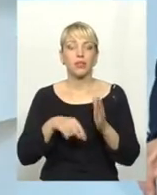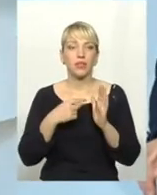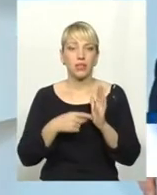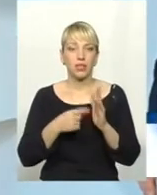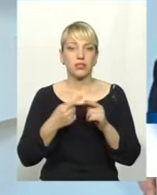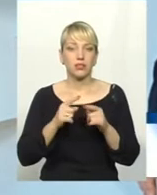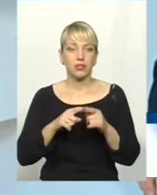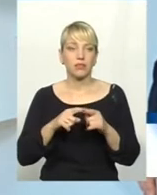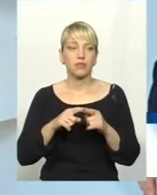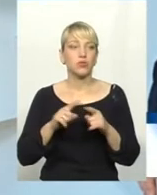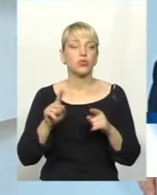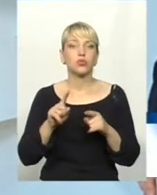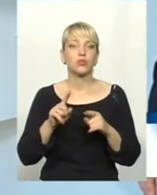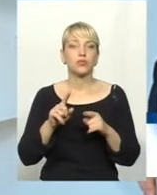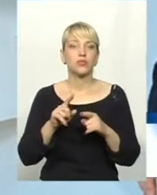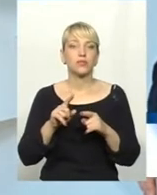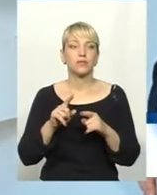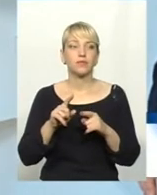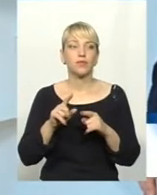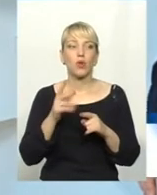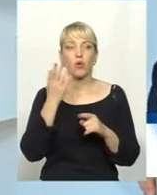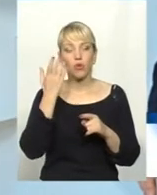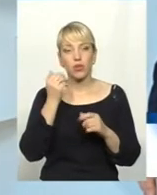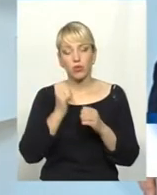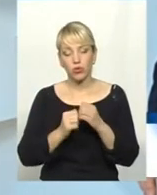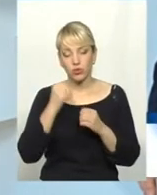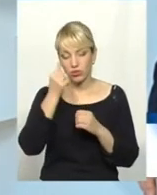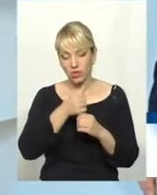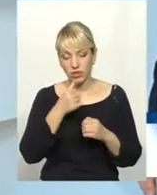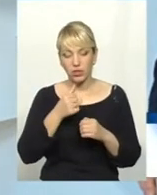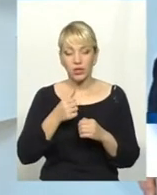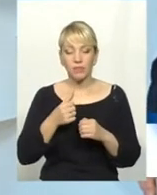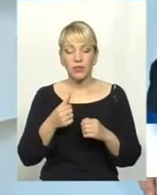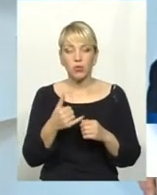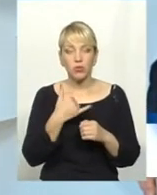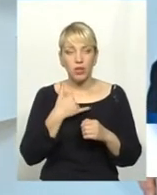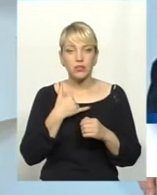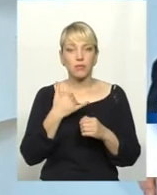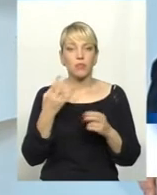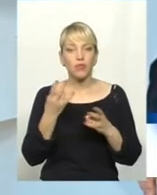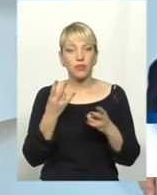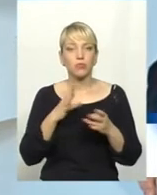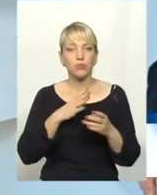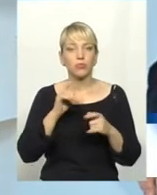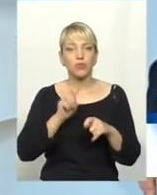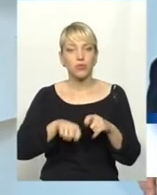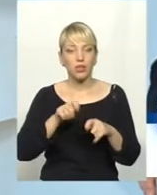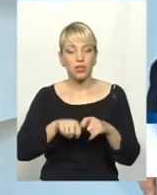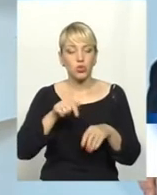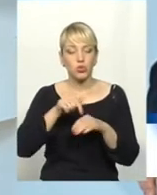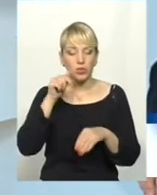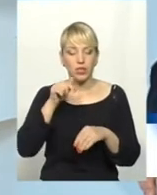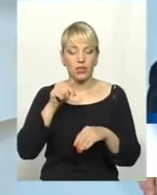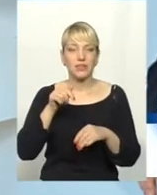не робиться те, що в Європі, інших країнах, коли кожен рік визначається чутливість інфекцій, що прийде тим шляхом